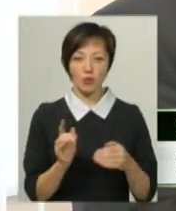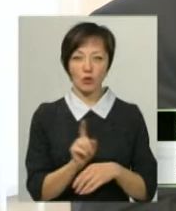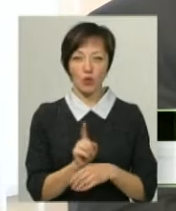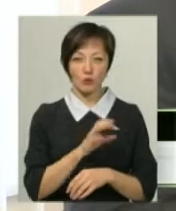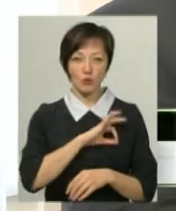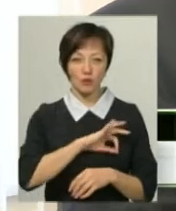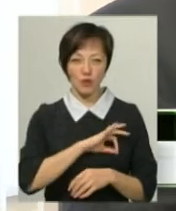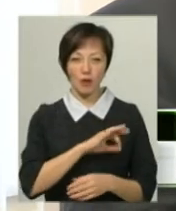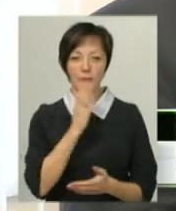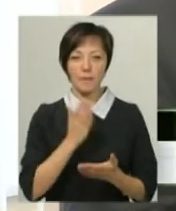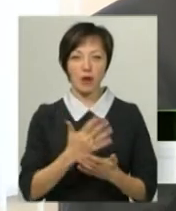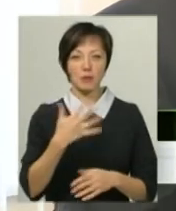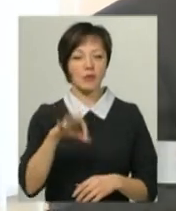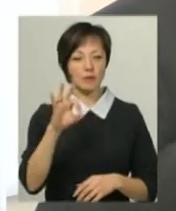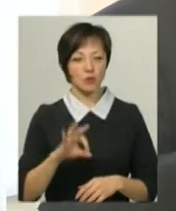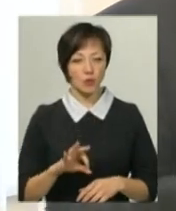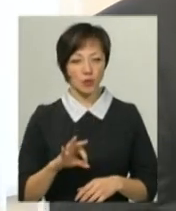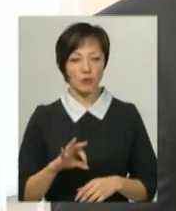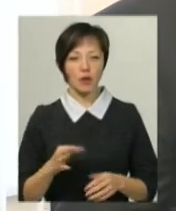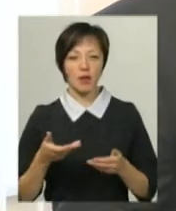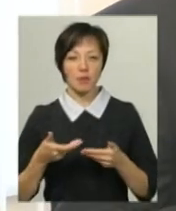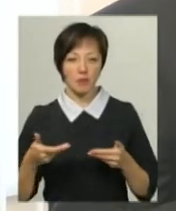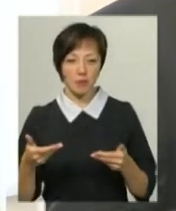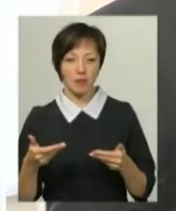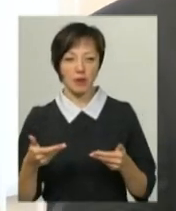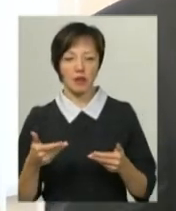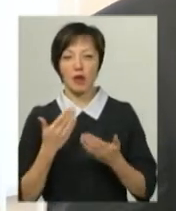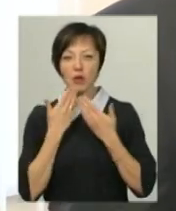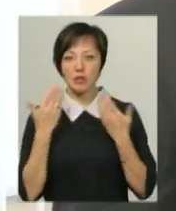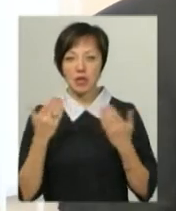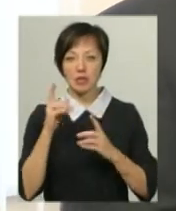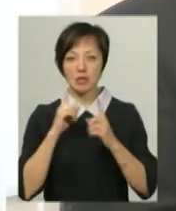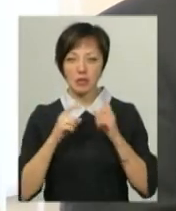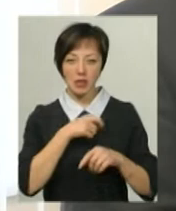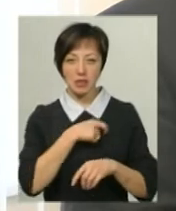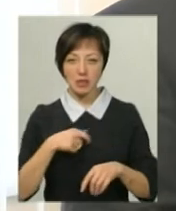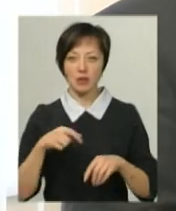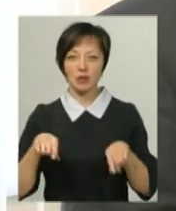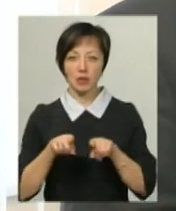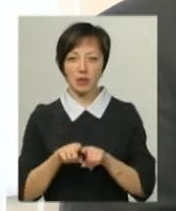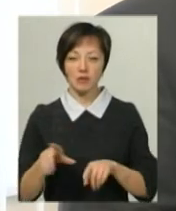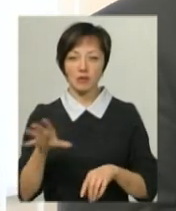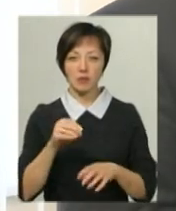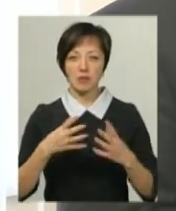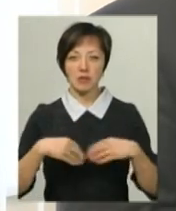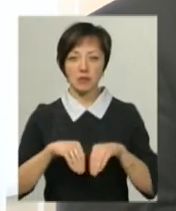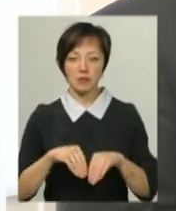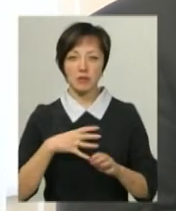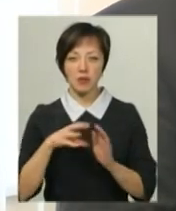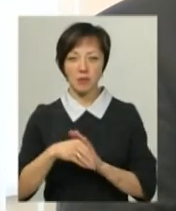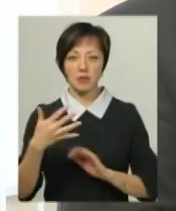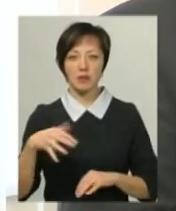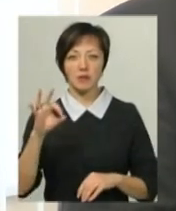споживання мають 50 відсотків і ми на останній сесії винесли теж по сім'ям загиблих, 50